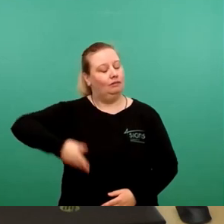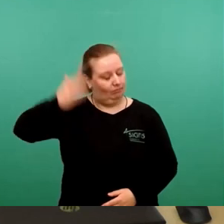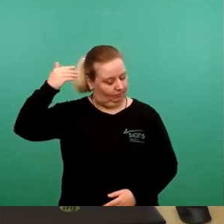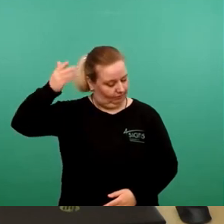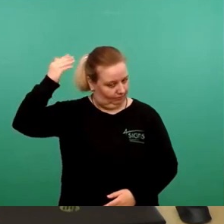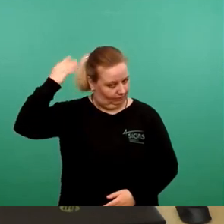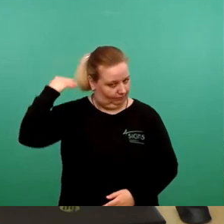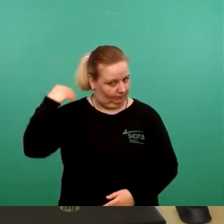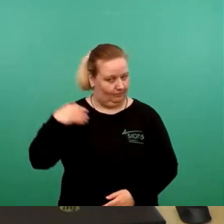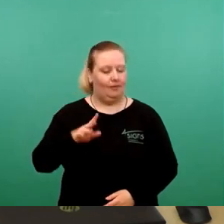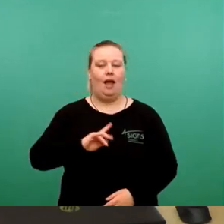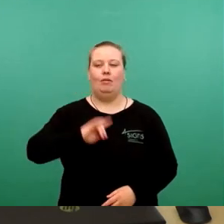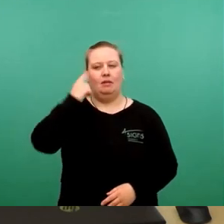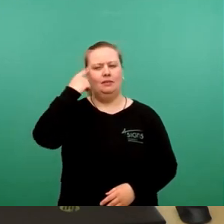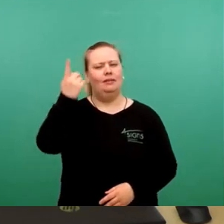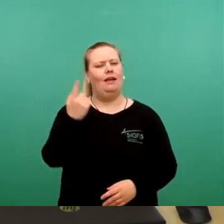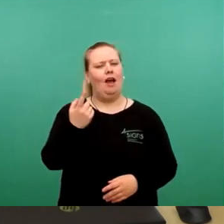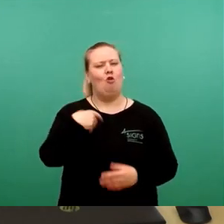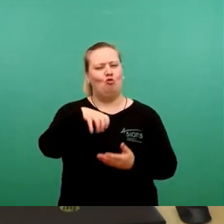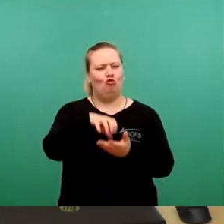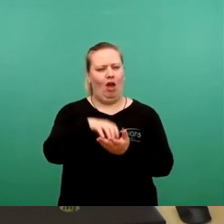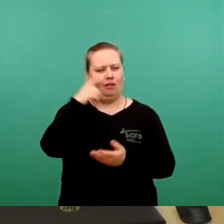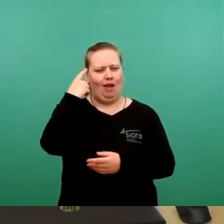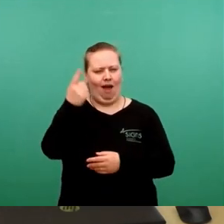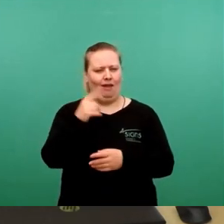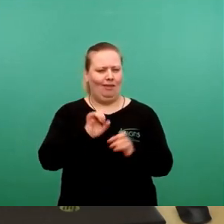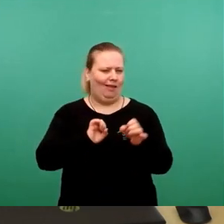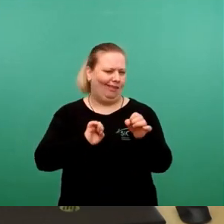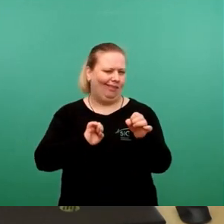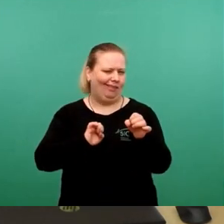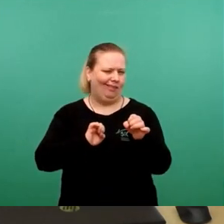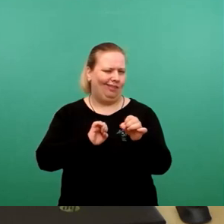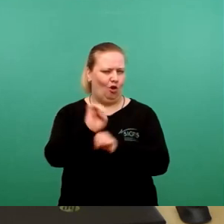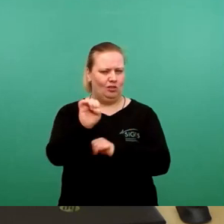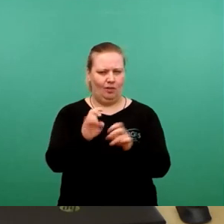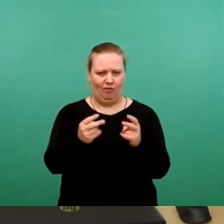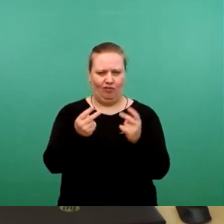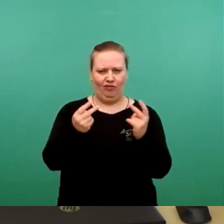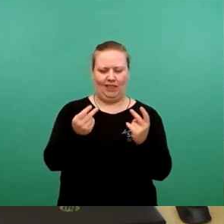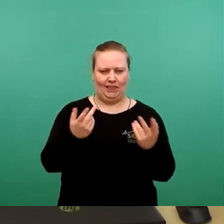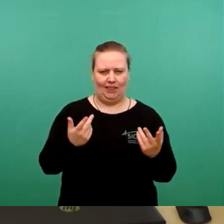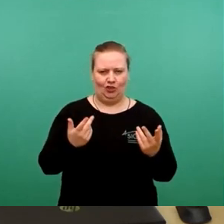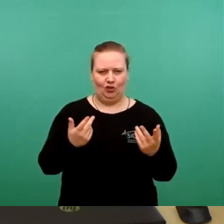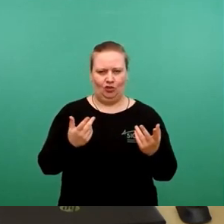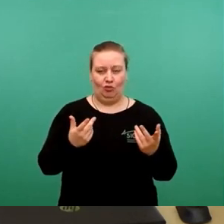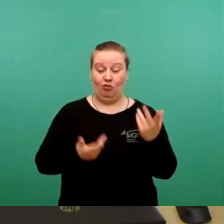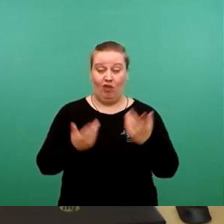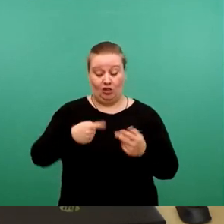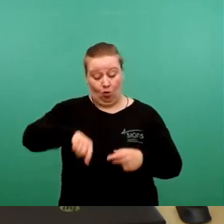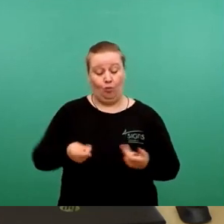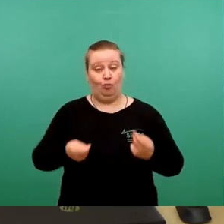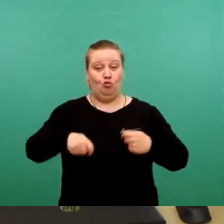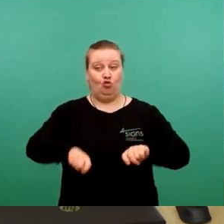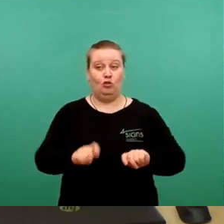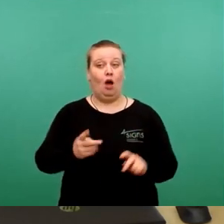aber ich nehme an, der Stadtrat, für den ist das Thema Fairtrade so wichtig, dass jeder diesen Beschluss natürlich im